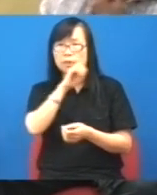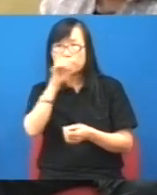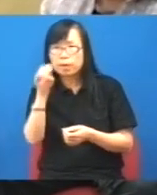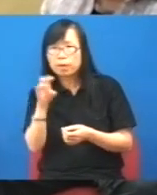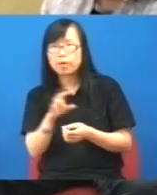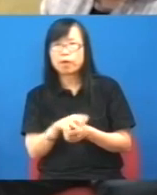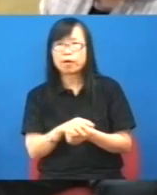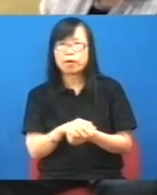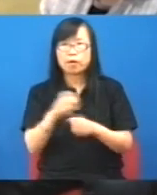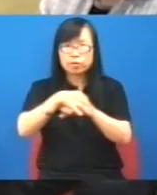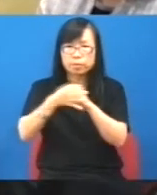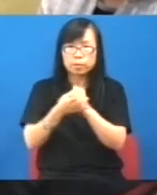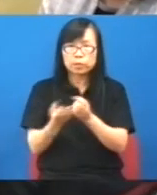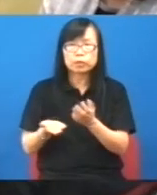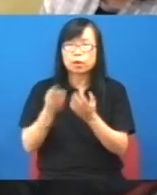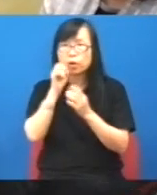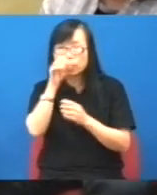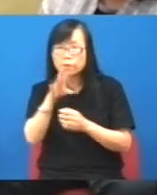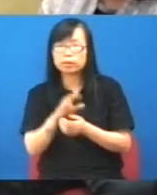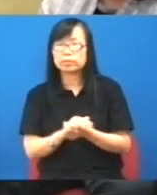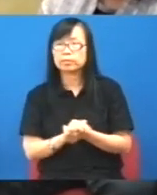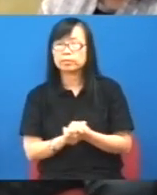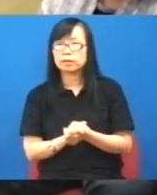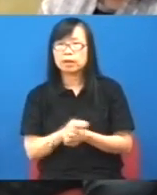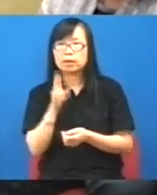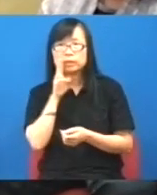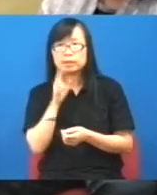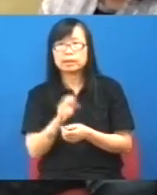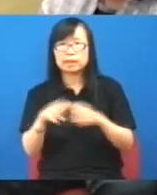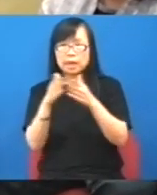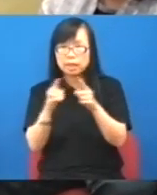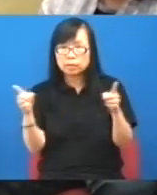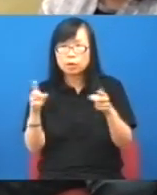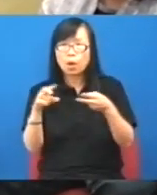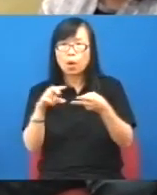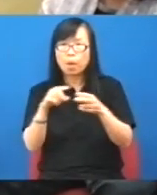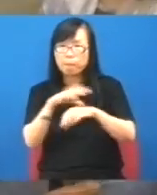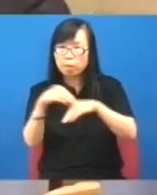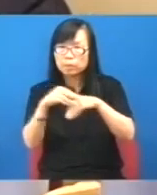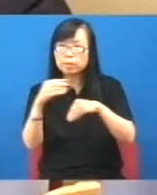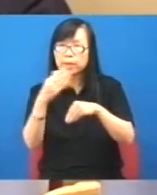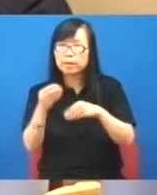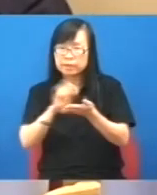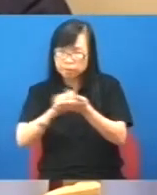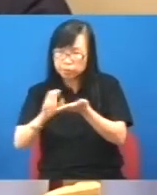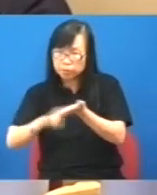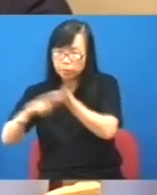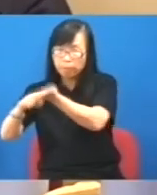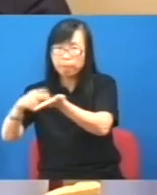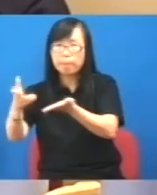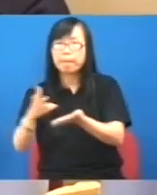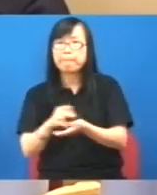務院再去提或者等以下知道長毛寫一信給國務院說不行